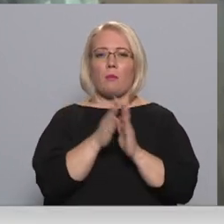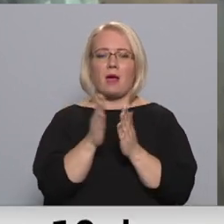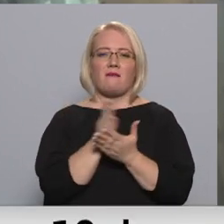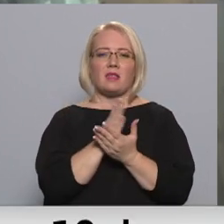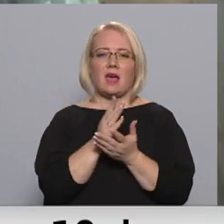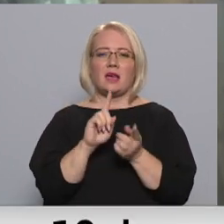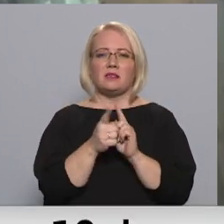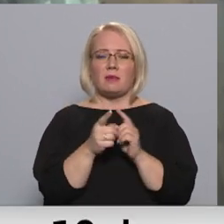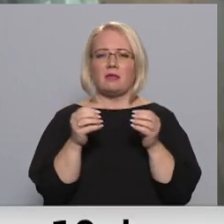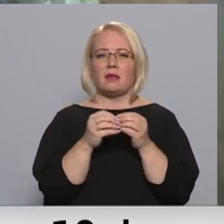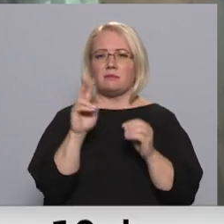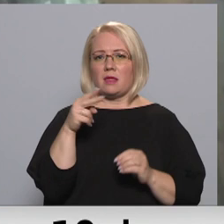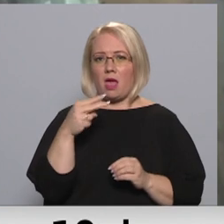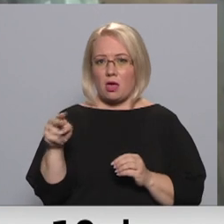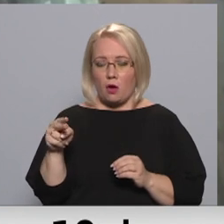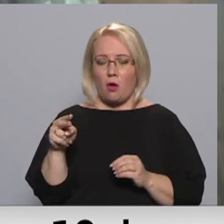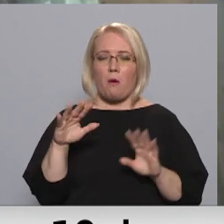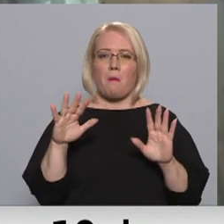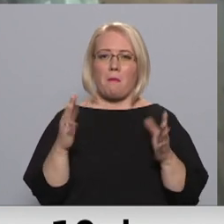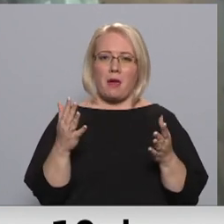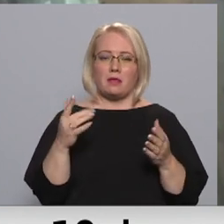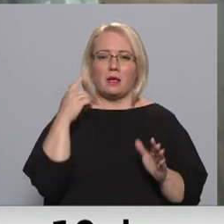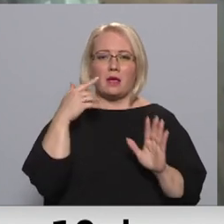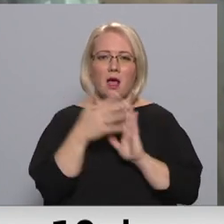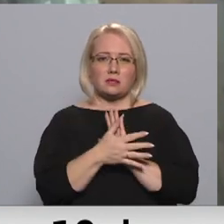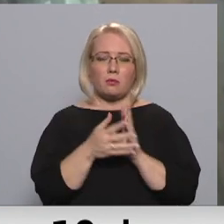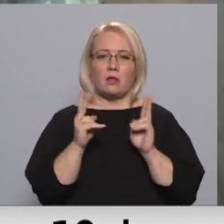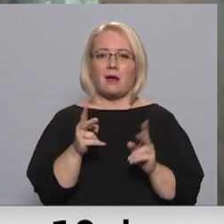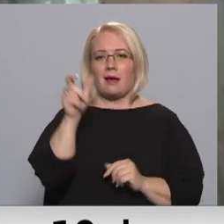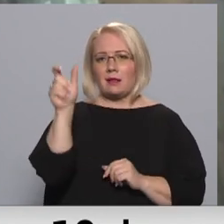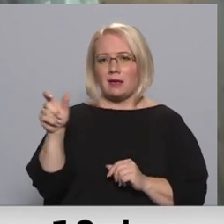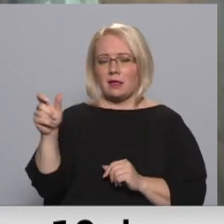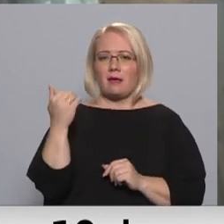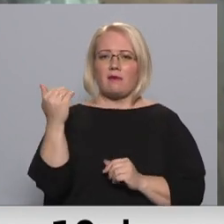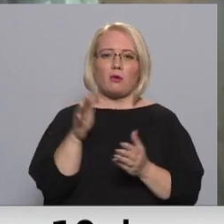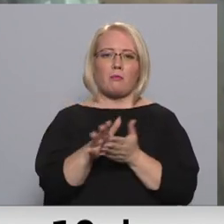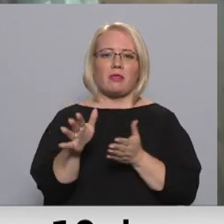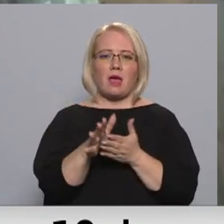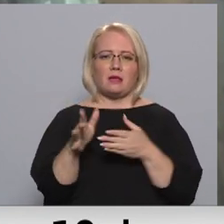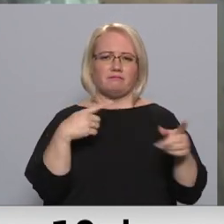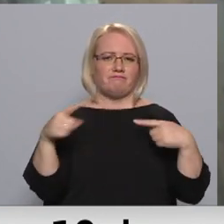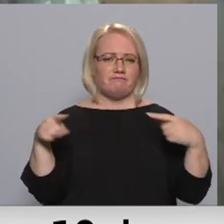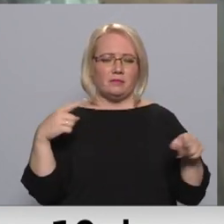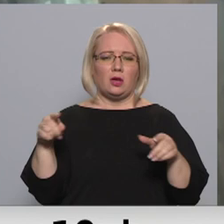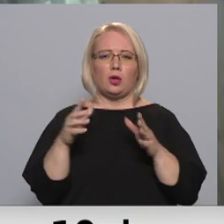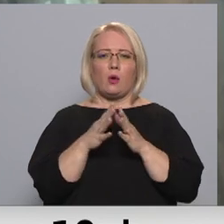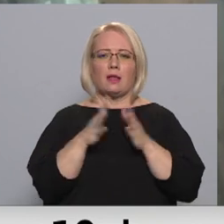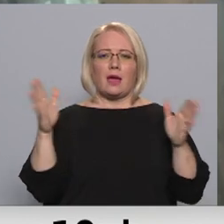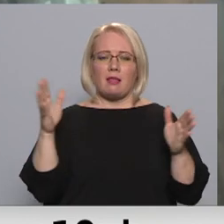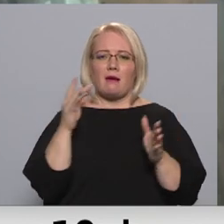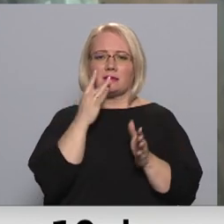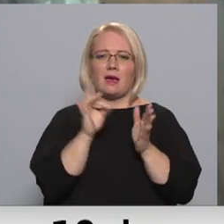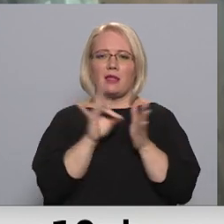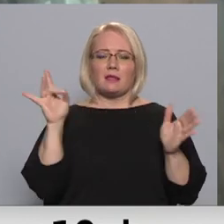izmaiņa. Bet, protams, jāsaprot, ka klientu viņu patēriņi ir ļoti dažādi, jo lielāks ir šī elektrības